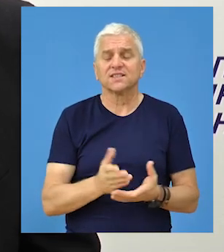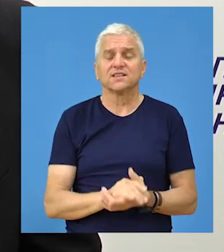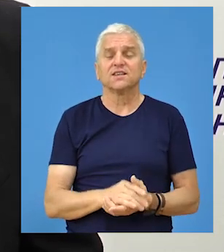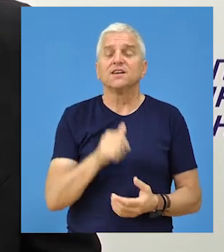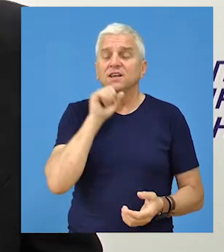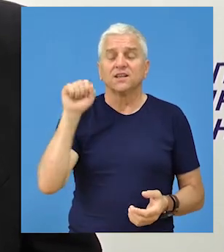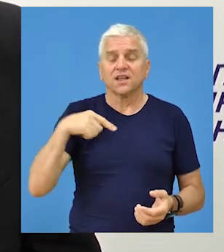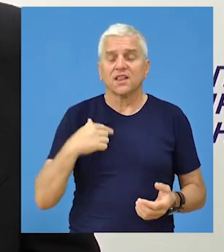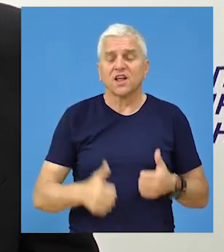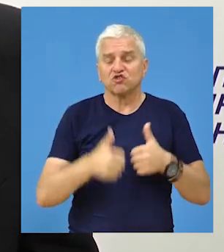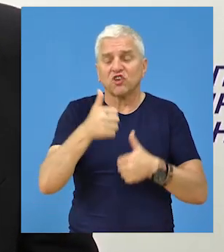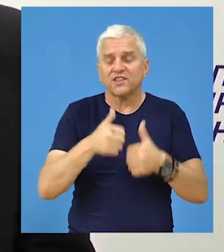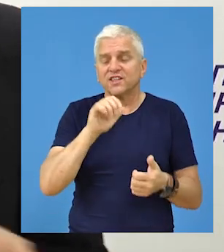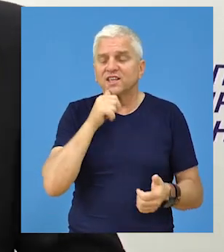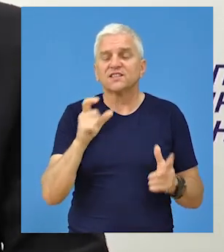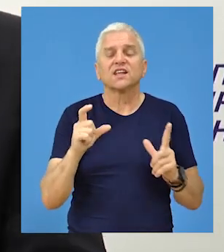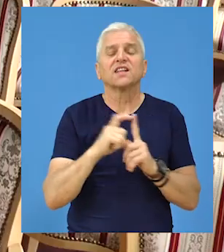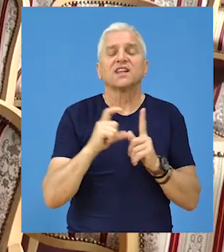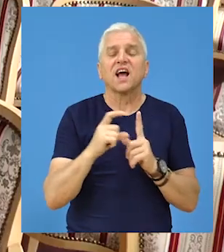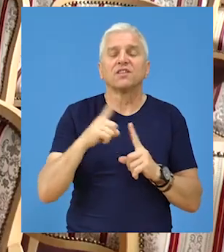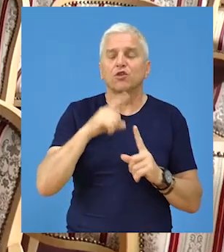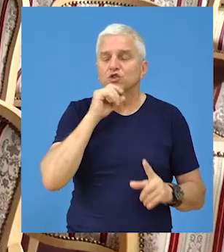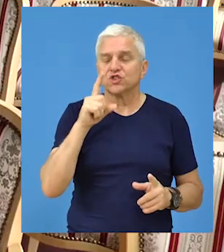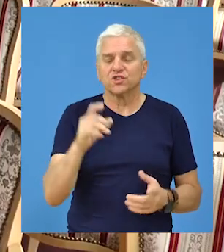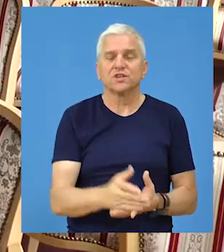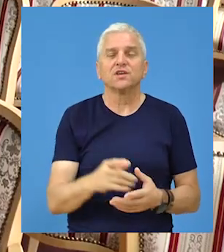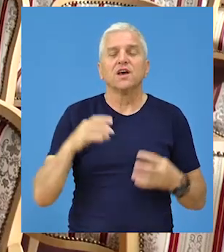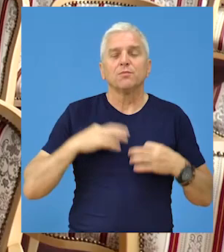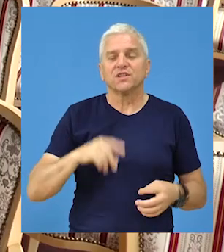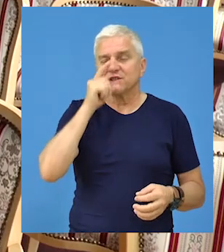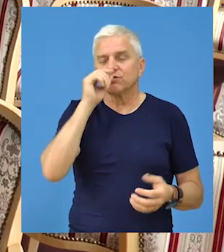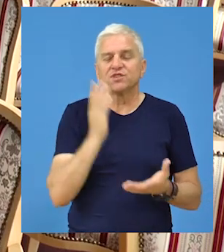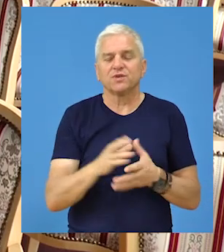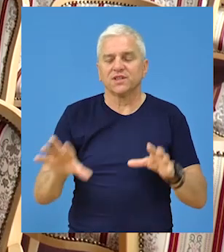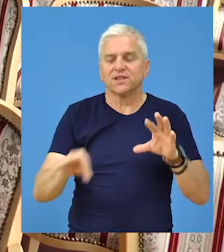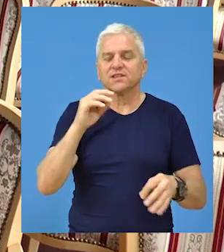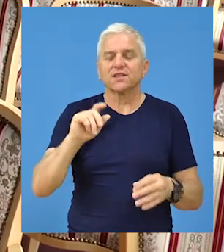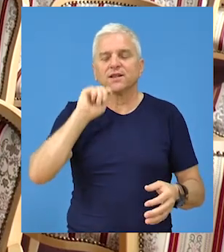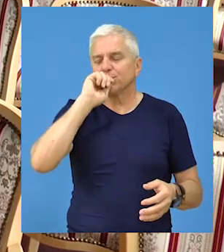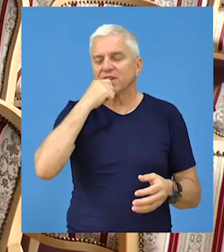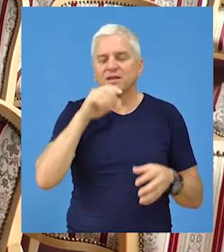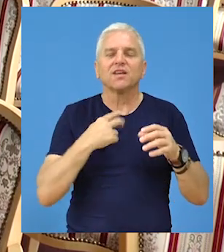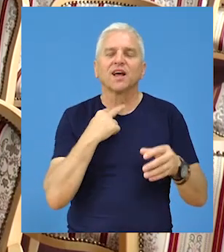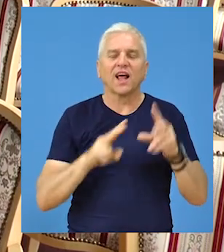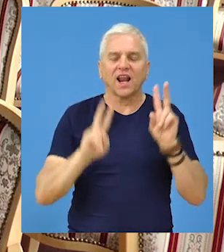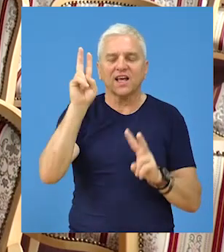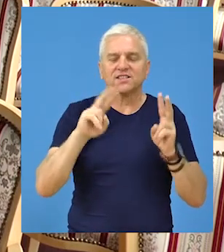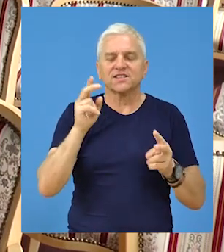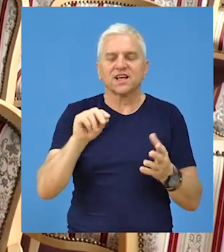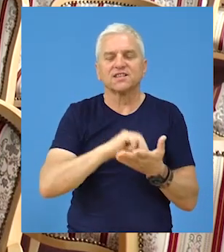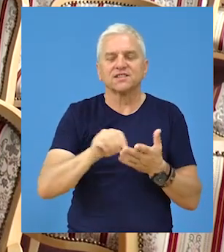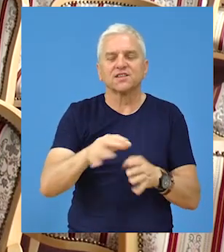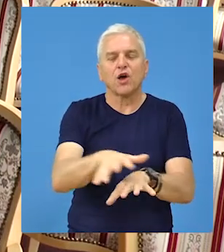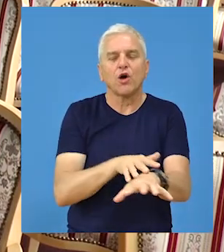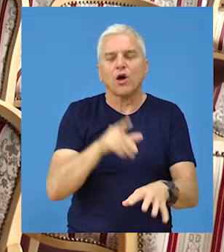stranke i da naš kandidat je Tošić Dragan. Podsjetimo da će predsjednik opštine biti izabran tajnim glasanjem na konstitutivnoj